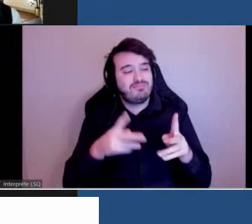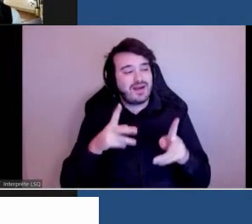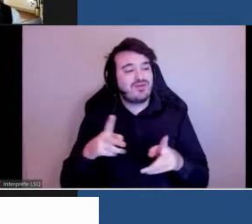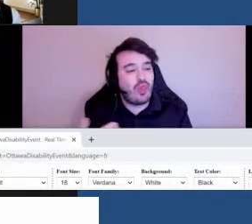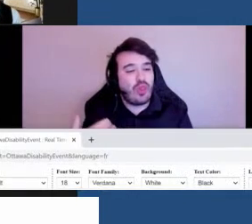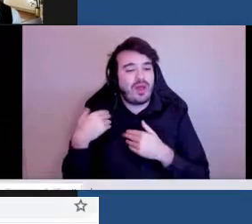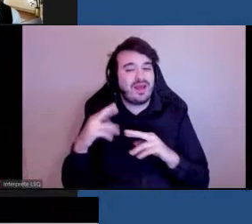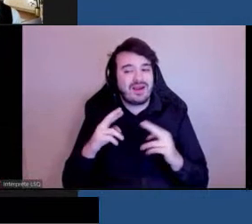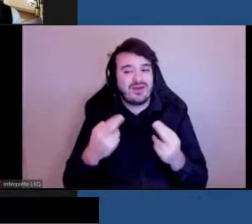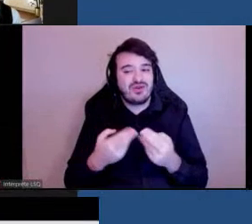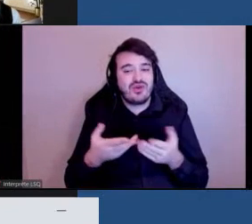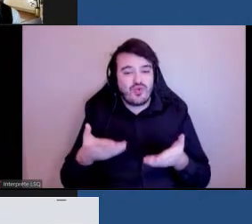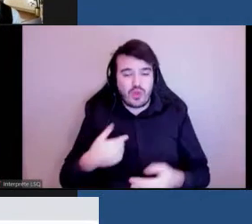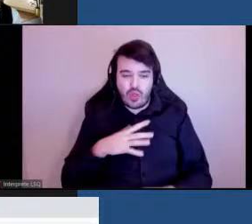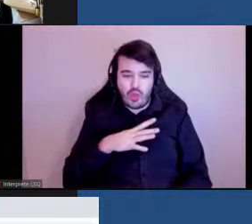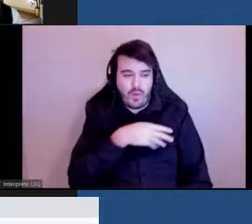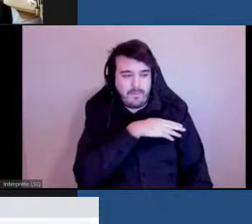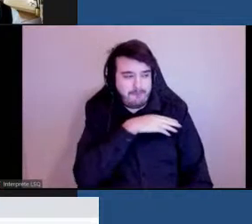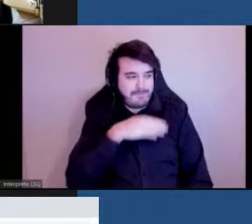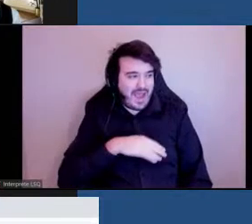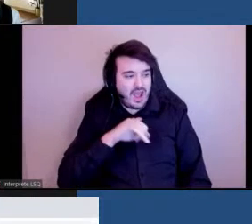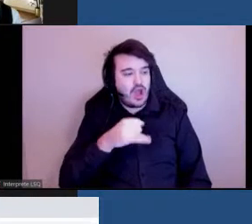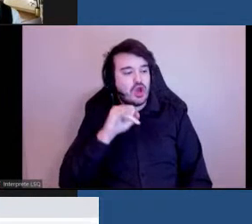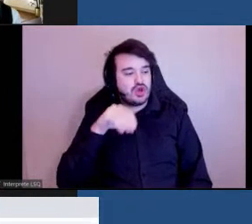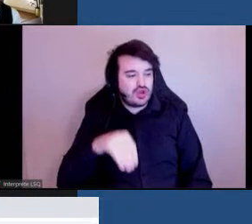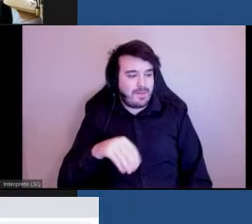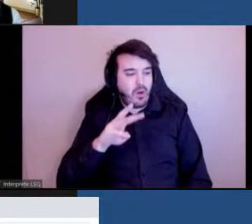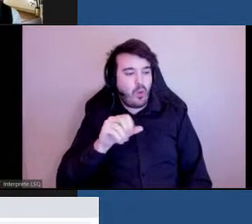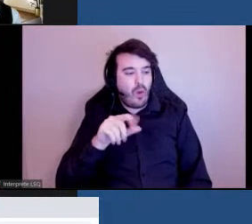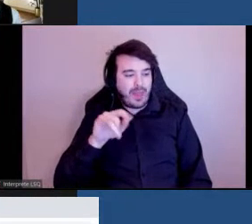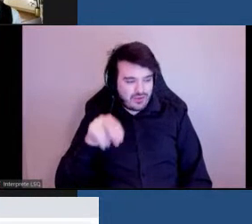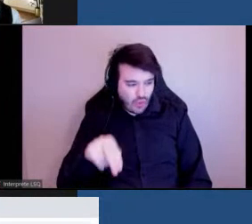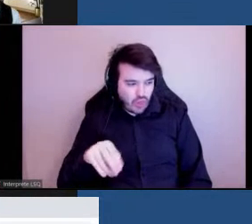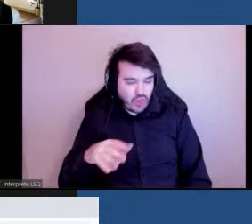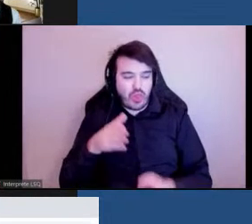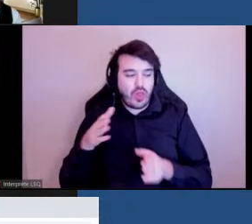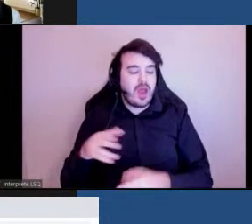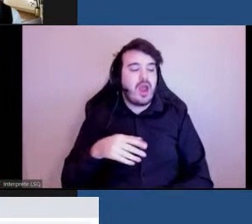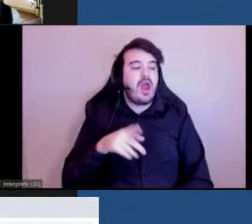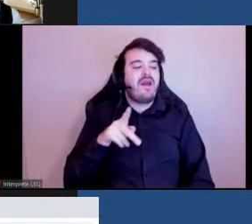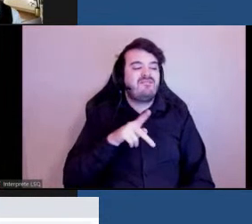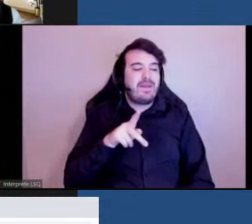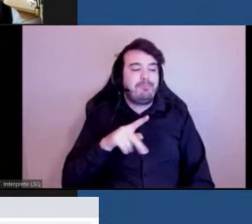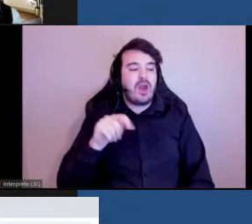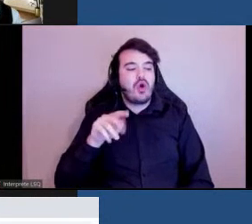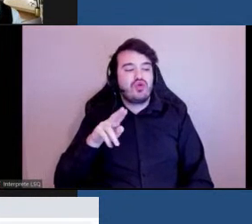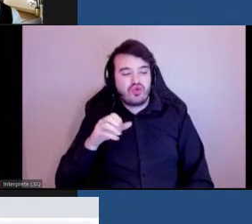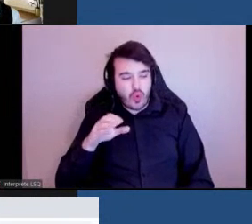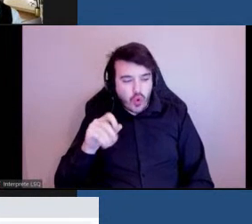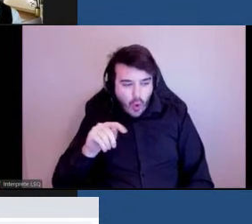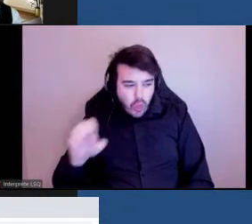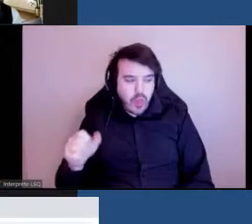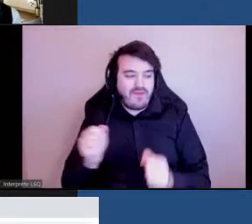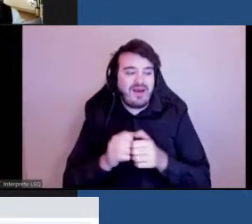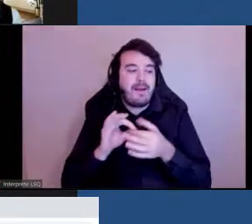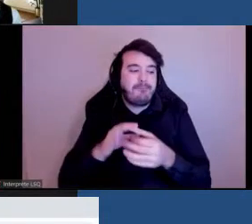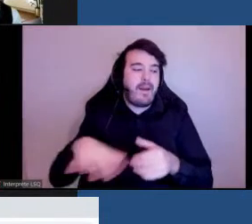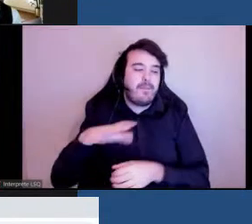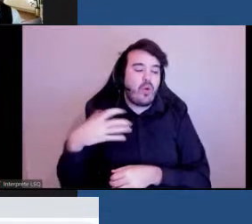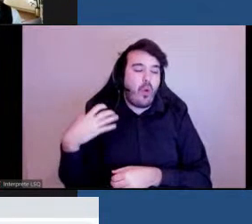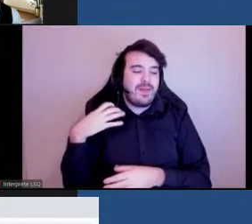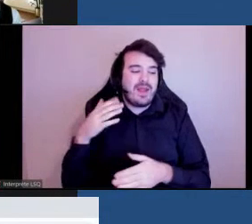avons ici avec nous le maire Jim Watson de Ottawa, Philippe Turcotte et les membres du comité consultatif sur l